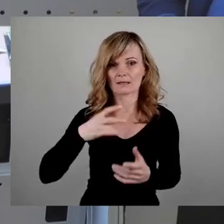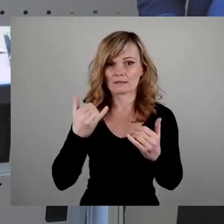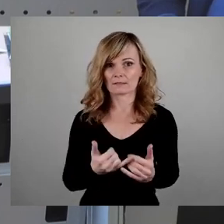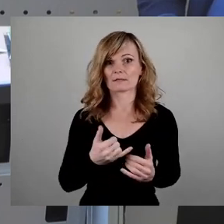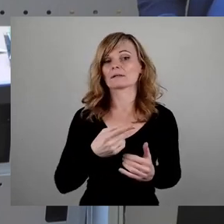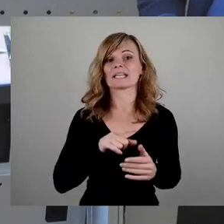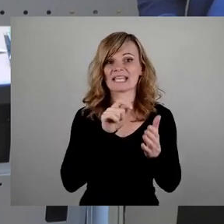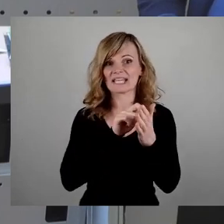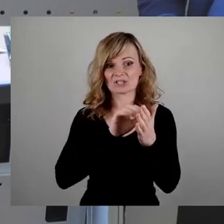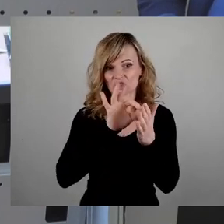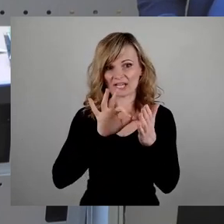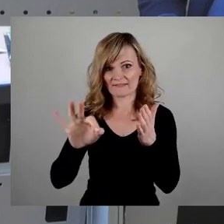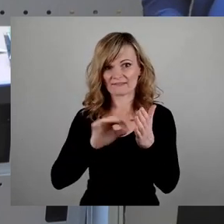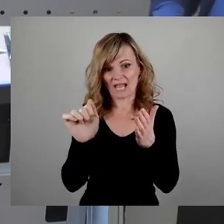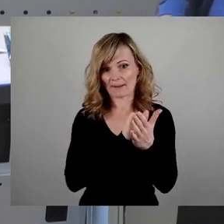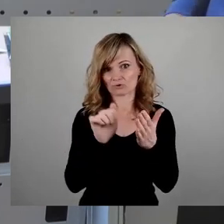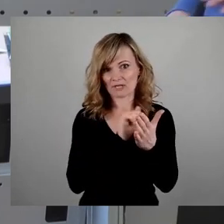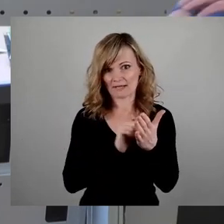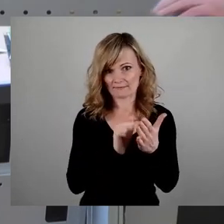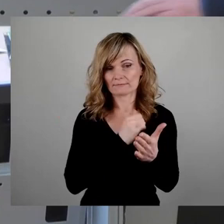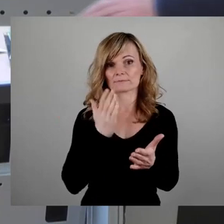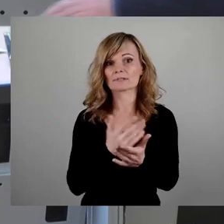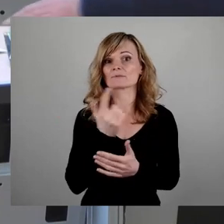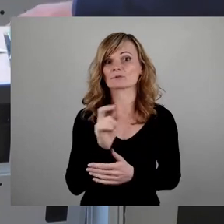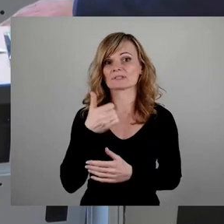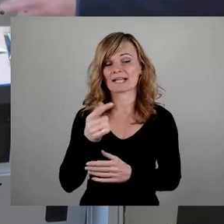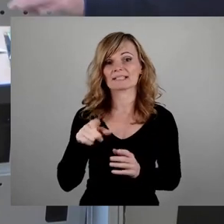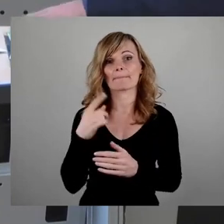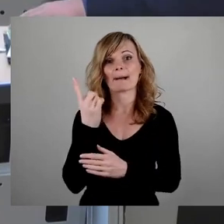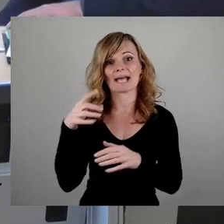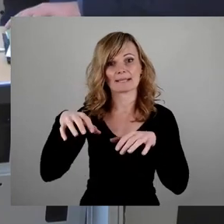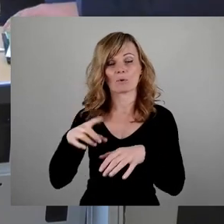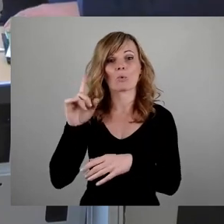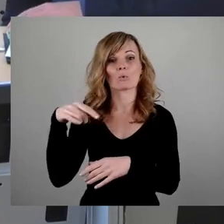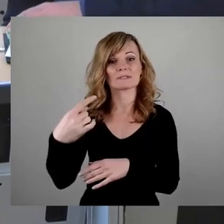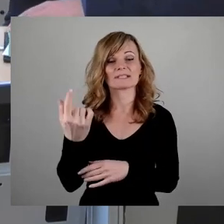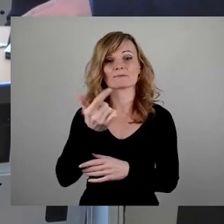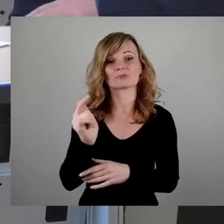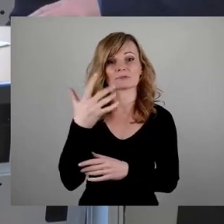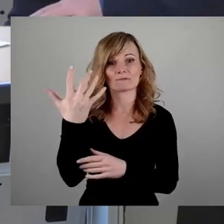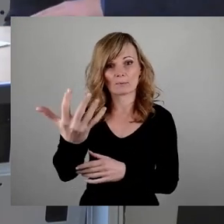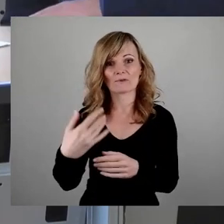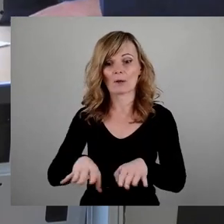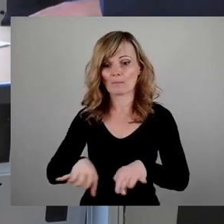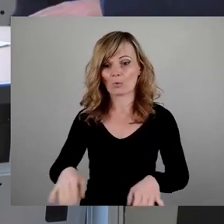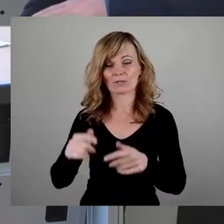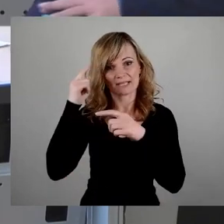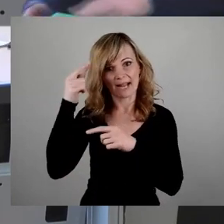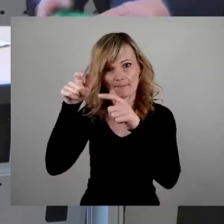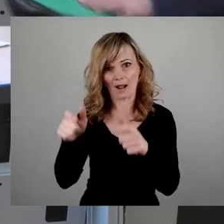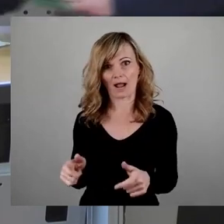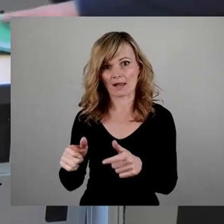Inschrift gibt es seit 2001 das Mahndepot und seit 2005 das Bodendenkmal von Einhard